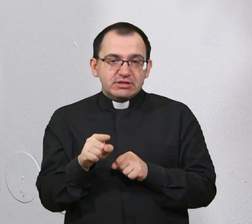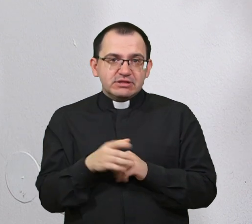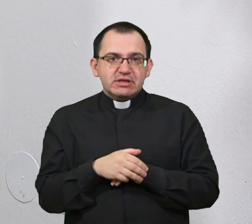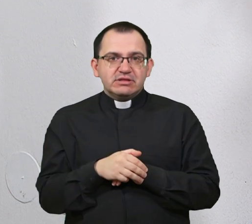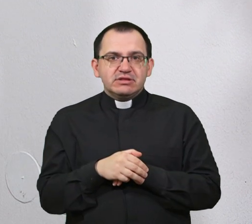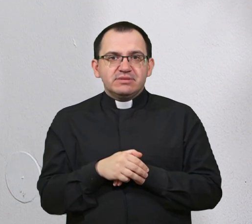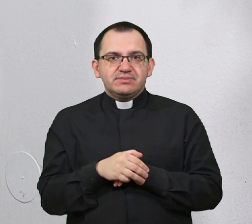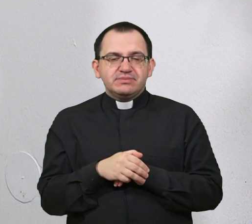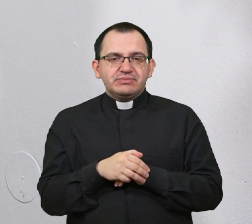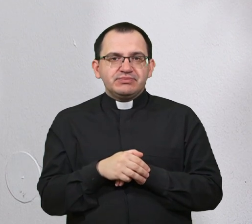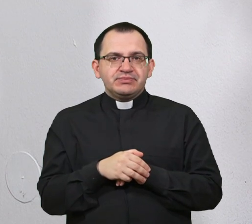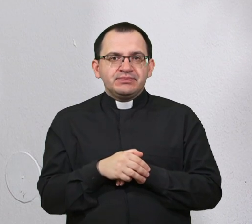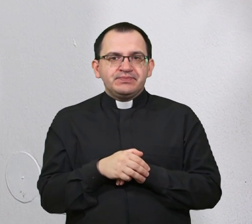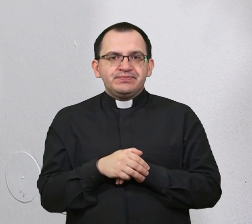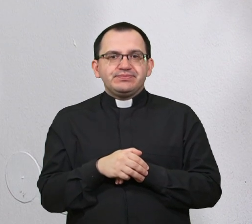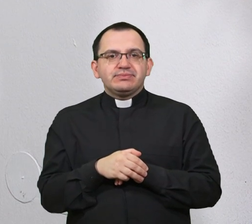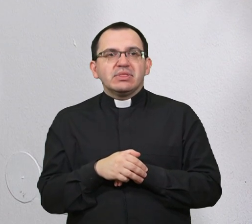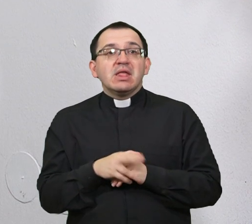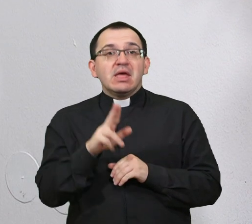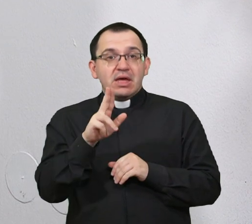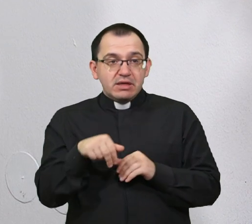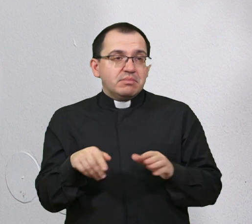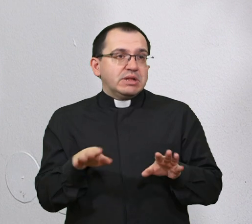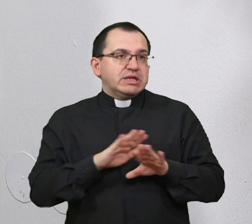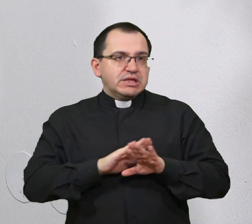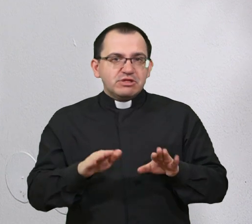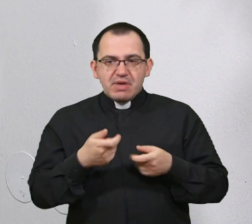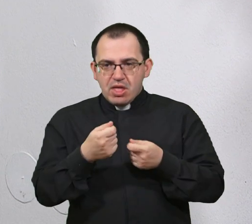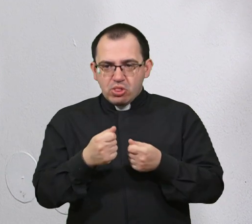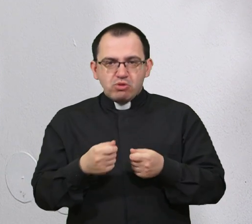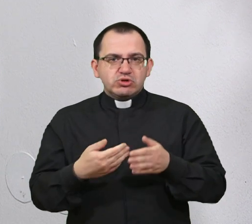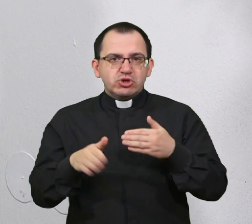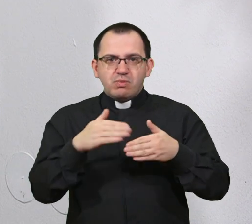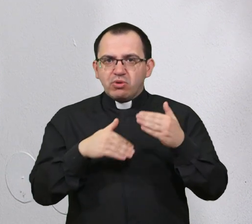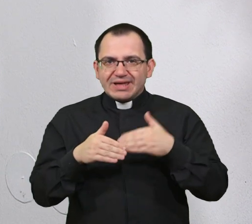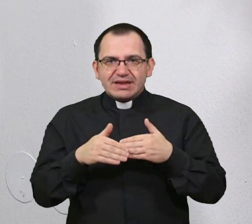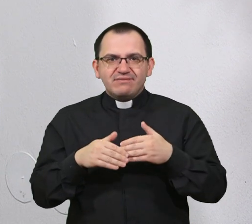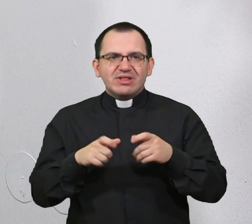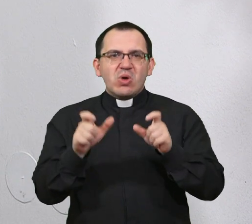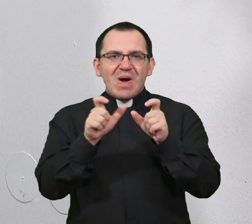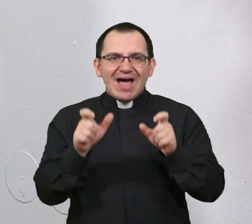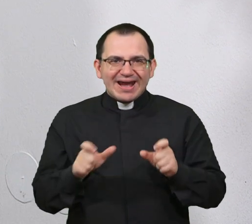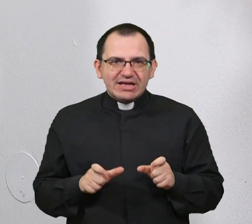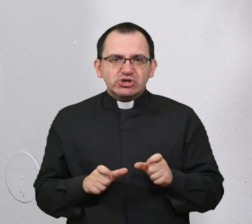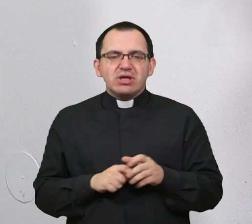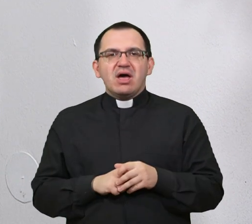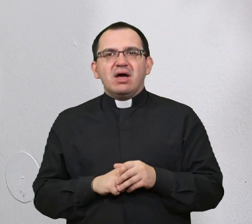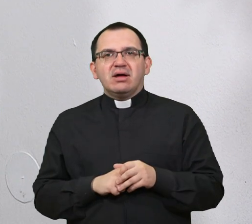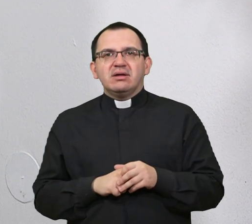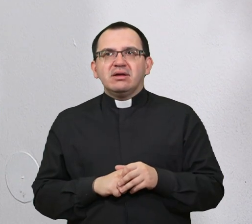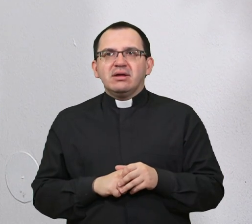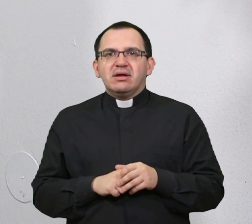gdje smo imali pokrivene troškove od režijskih troškova,